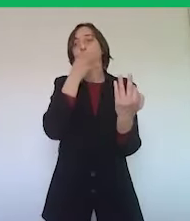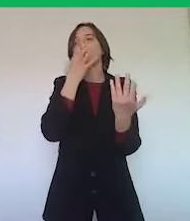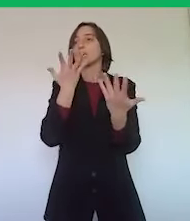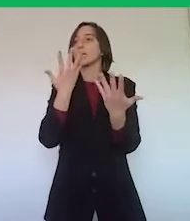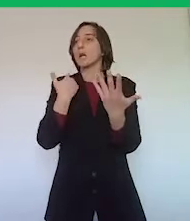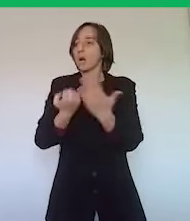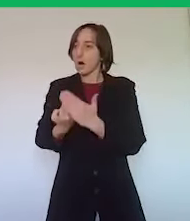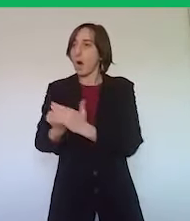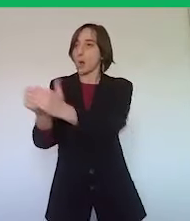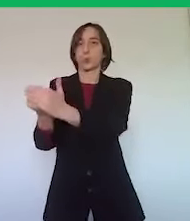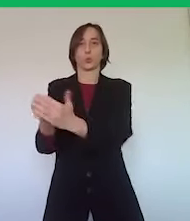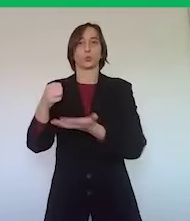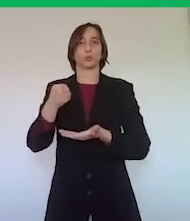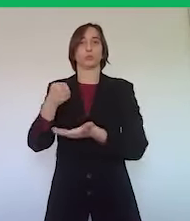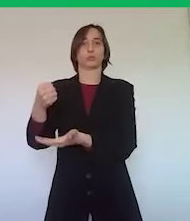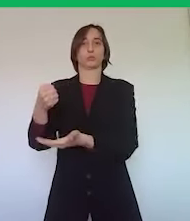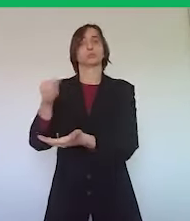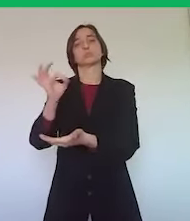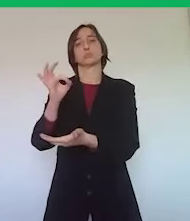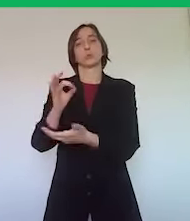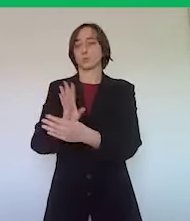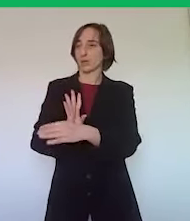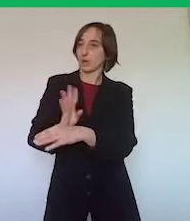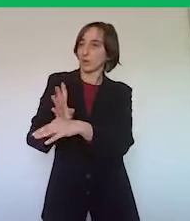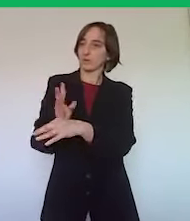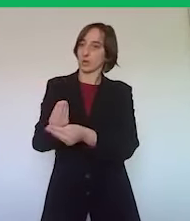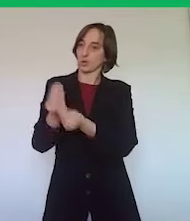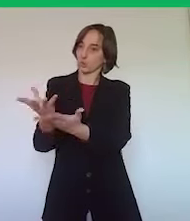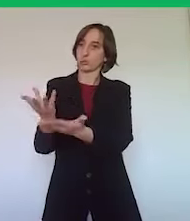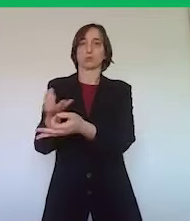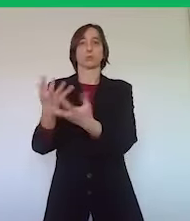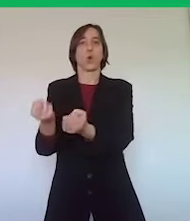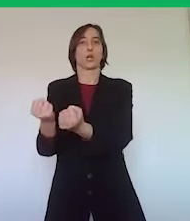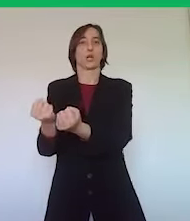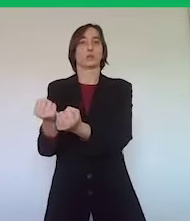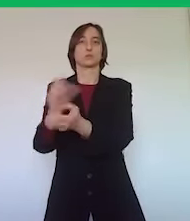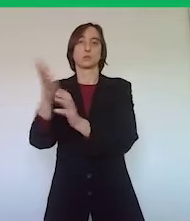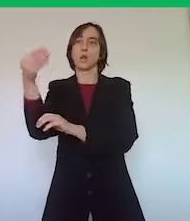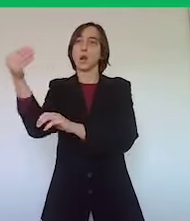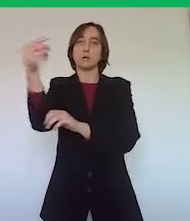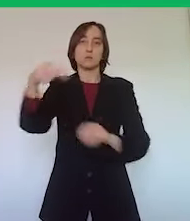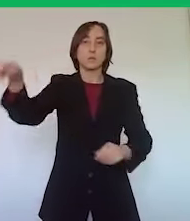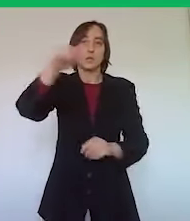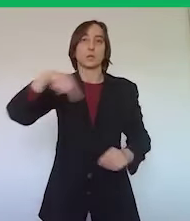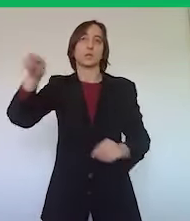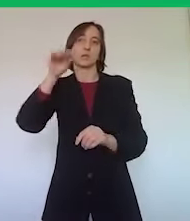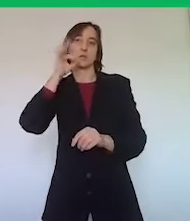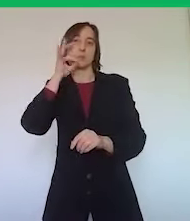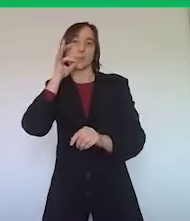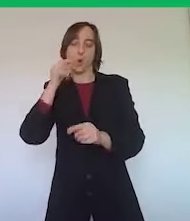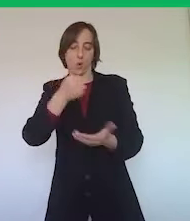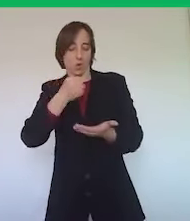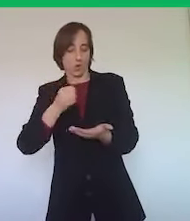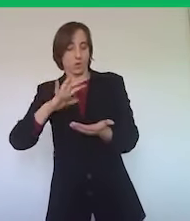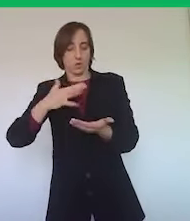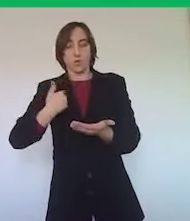un aiuto, un intervento concreto per gli alberghi per dotarli di risorse per